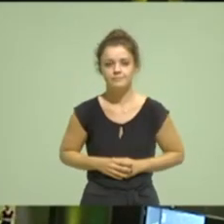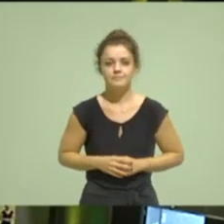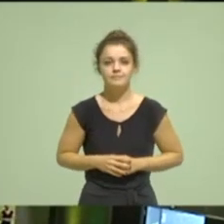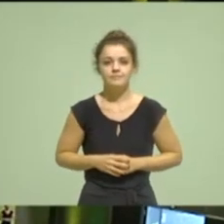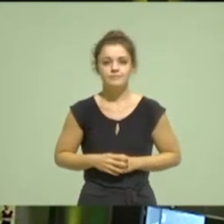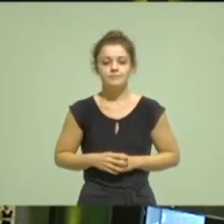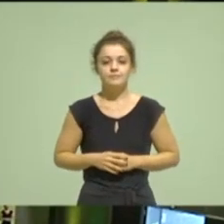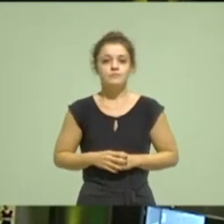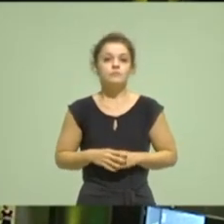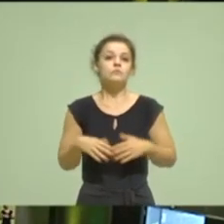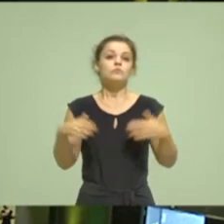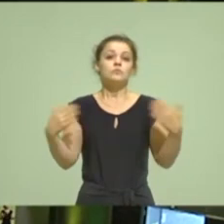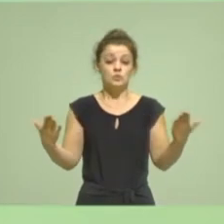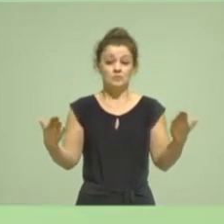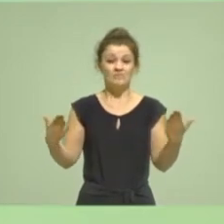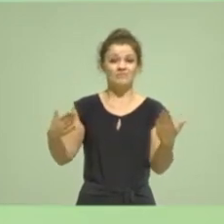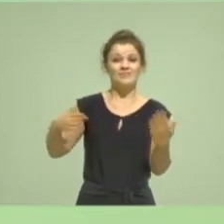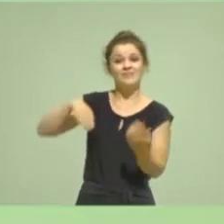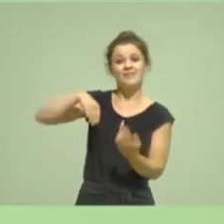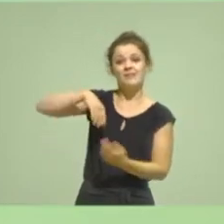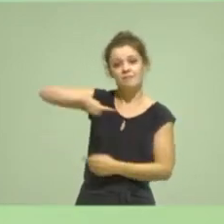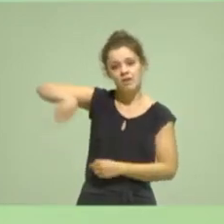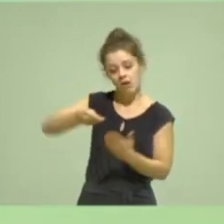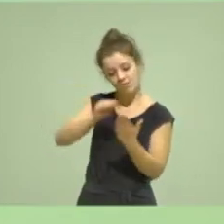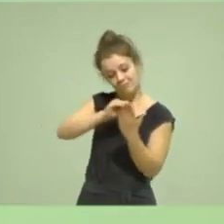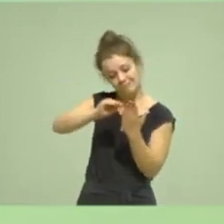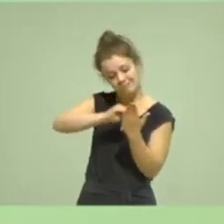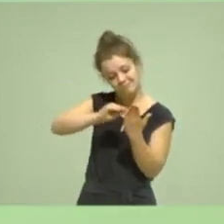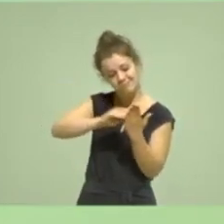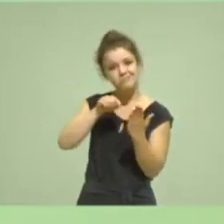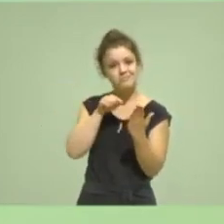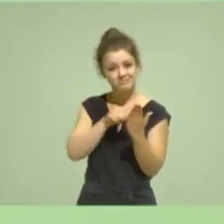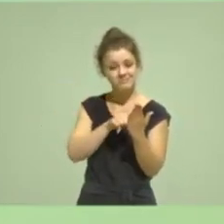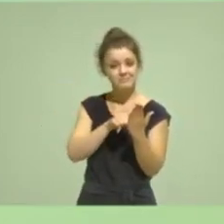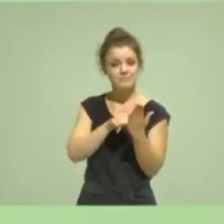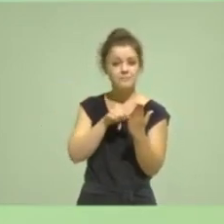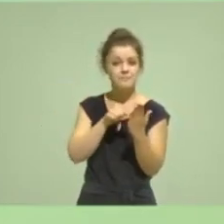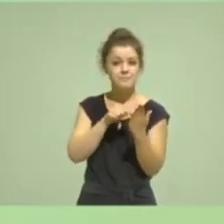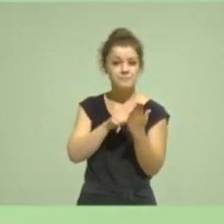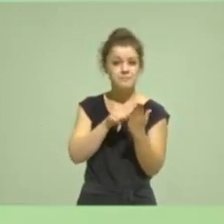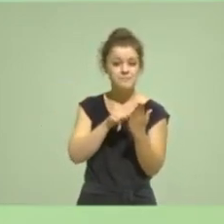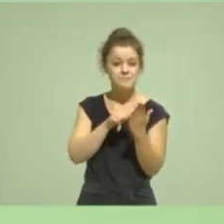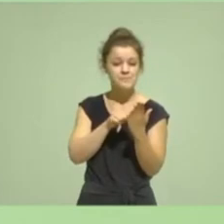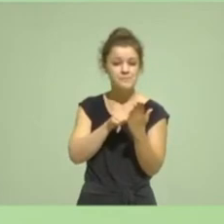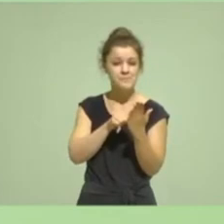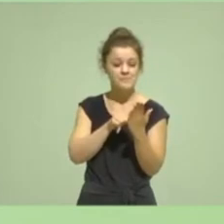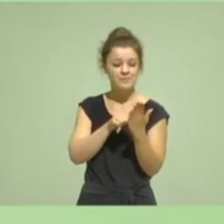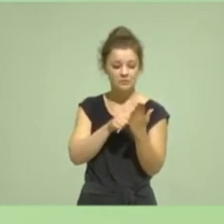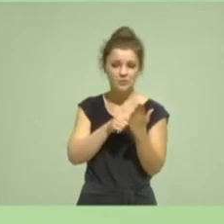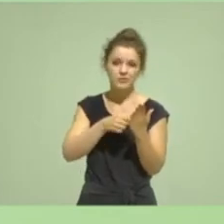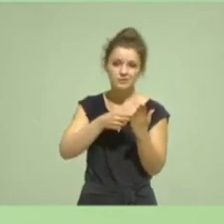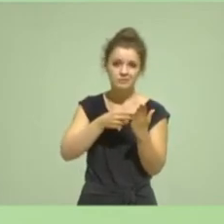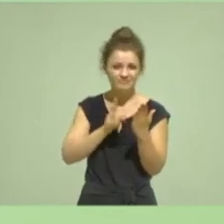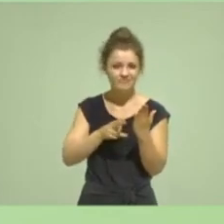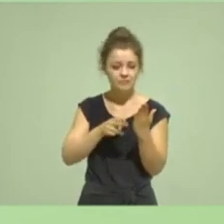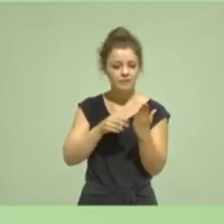Und was wir aufgeschrieben haben, beschäftigt sich damit, dass wir das in der Ernsthaftigkeit dessen getan haben,